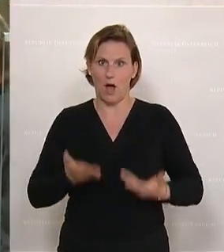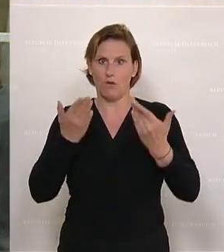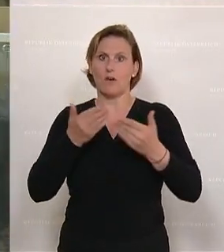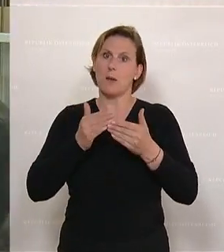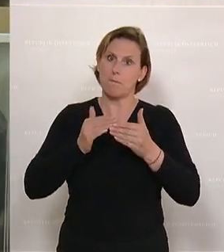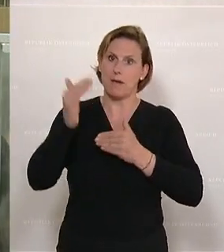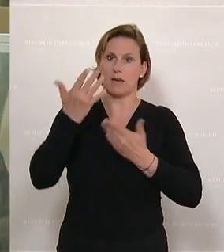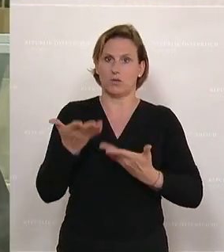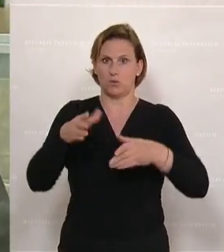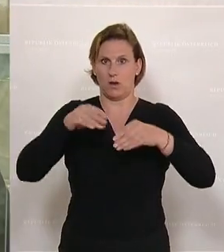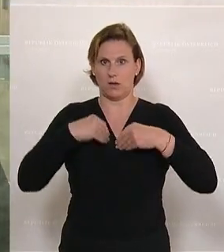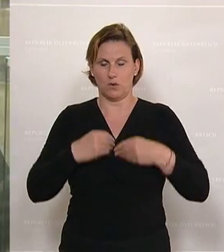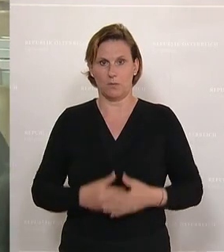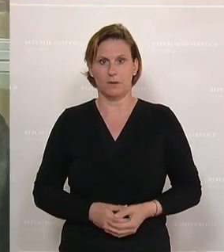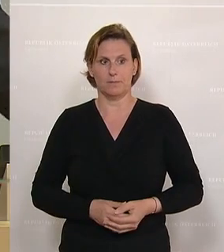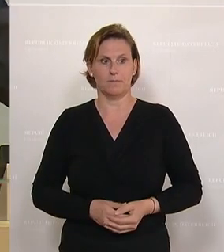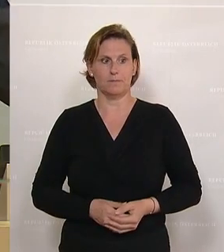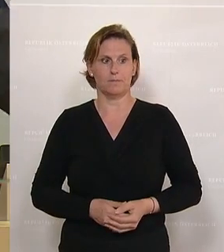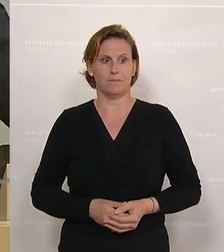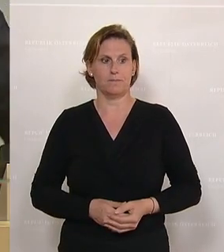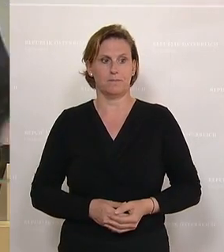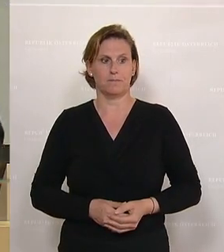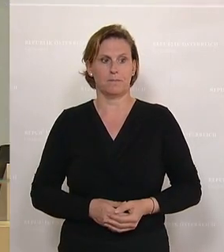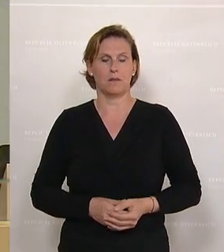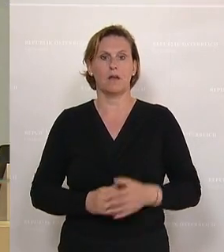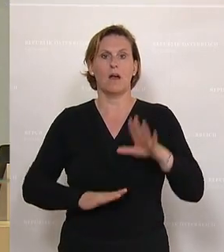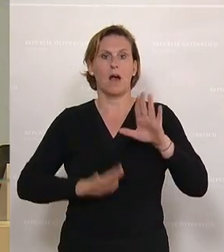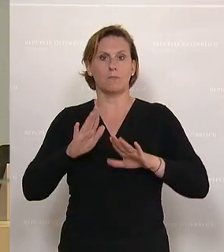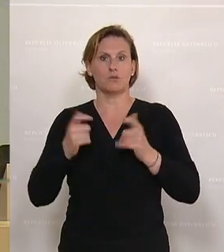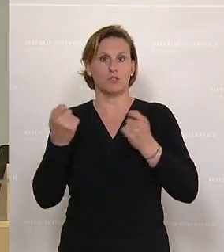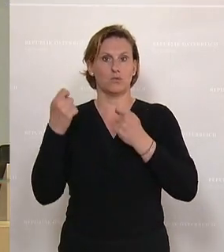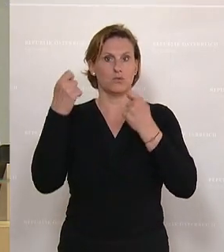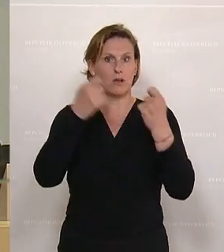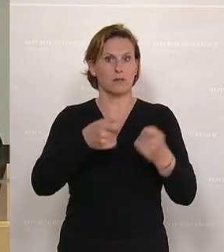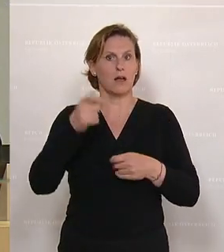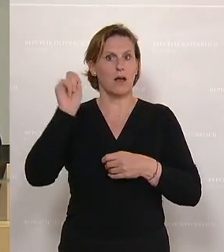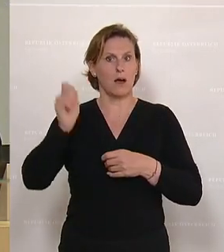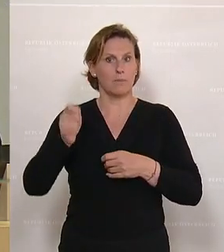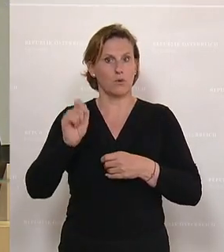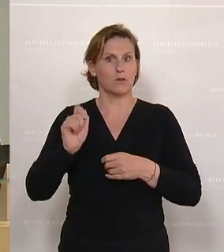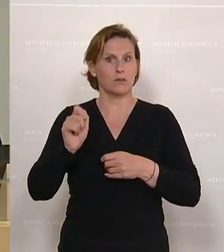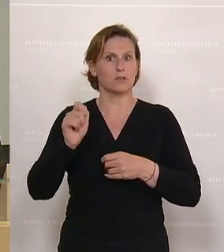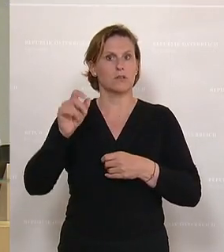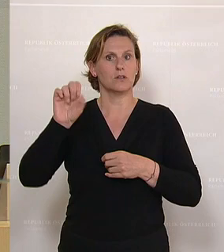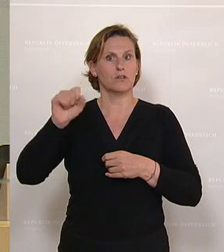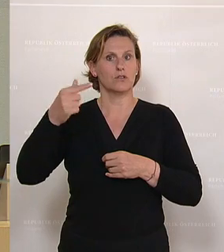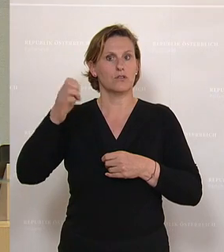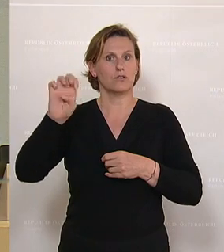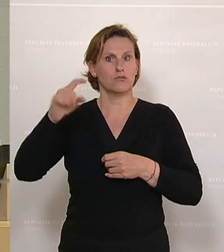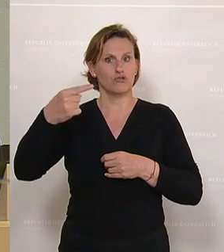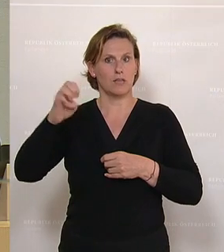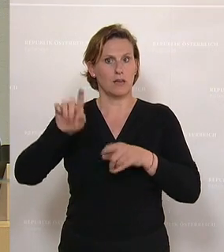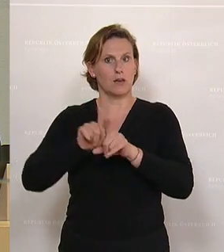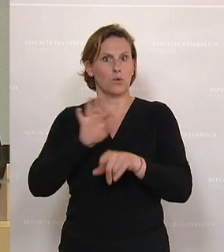Mehrheit so angenommen. Abstimmung über den Entschließungsantrag der Abgeordneten Petra Steger, Kolleginnen und